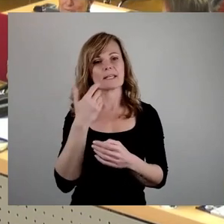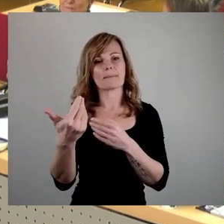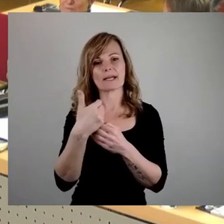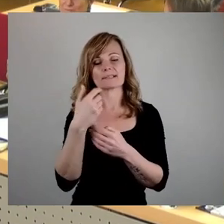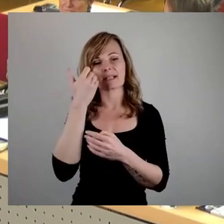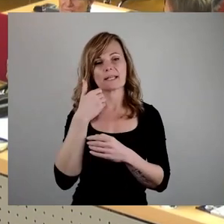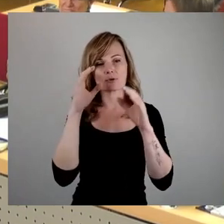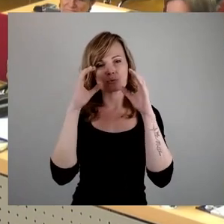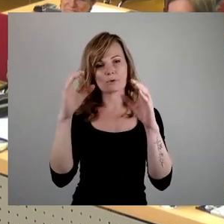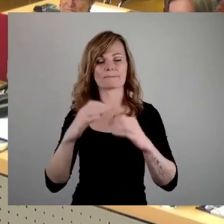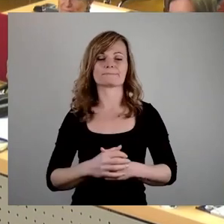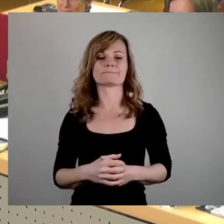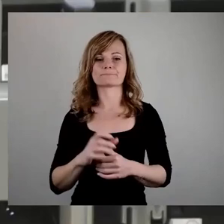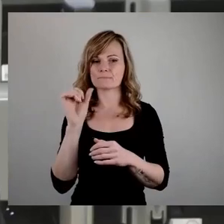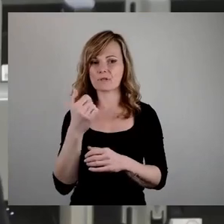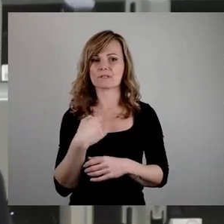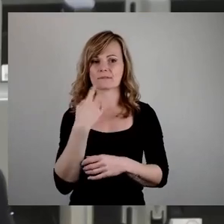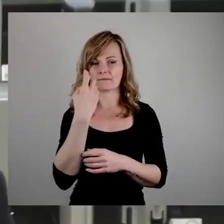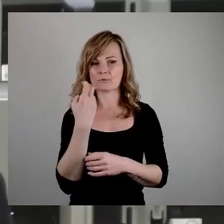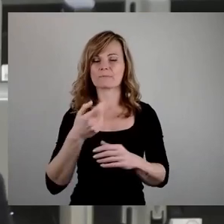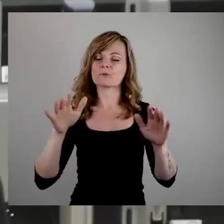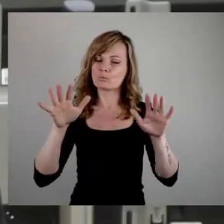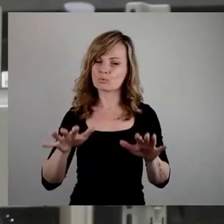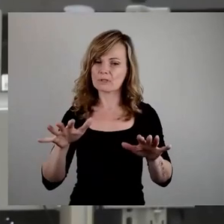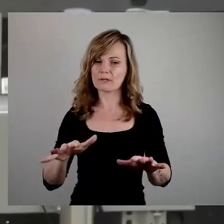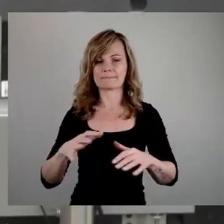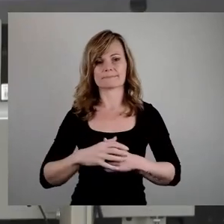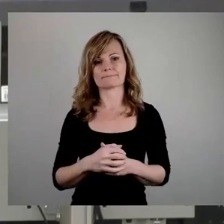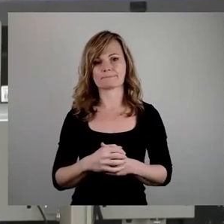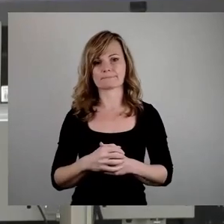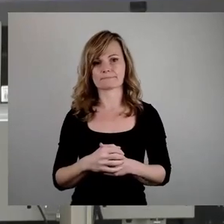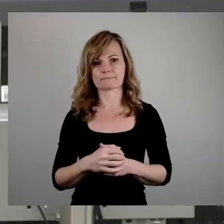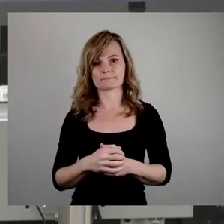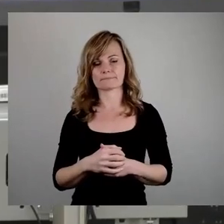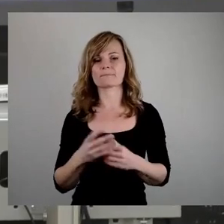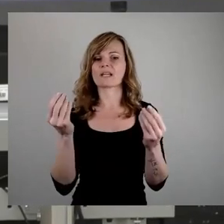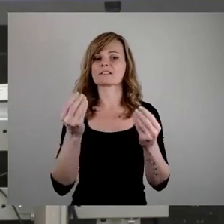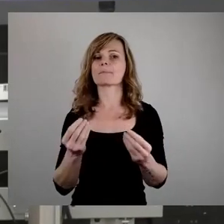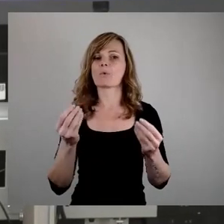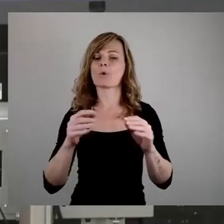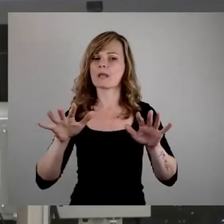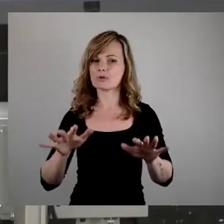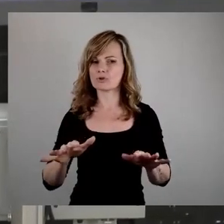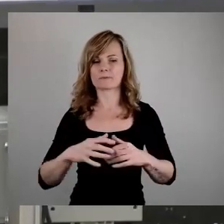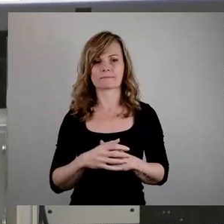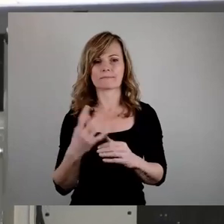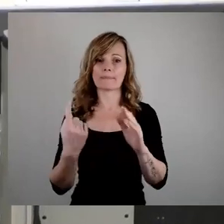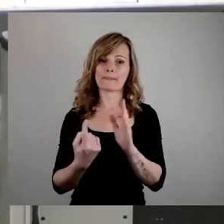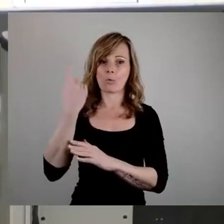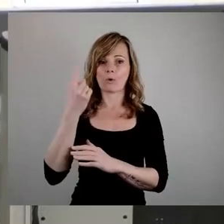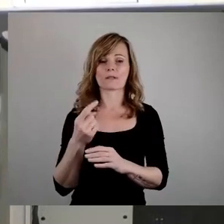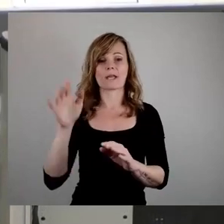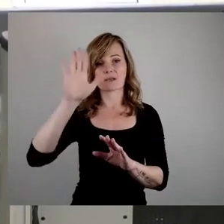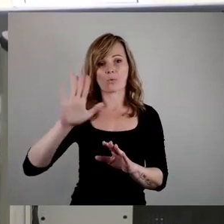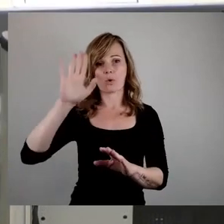Zuerst versuche ich mal, uns etwas runterzuholen, ganz symbolisch. Aus den Höhen des Nordens ins